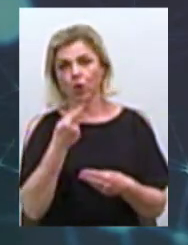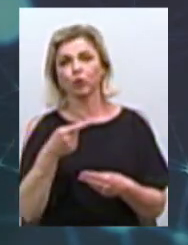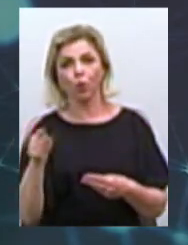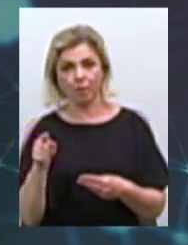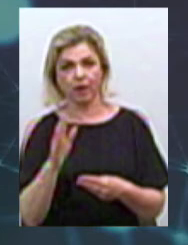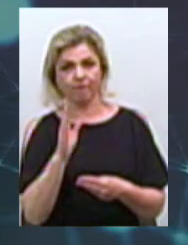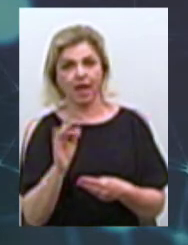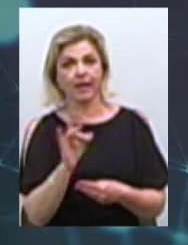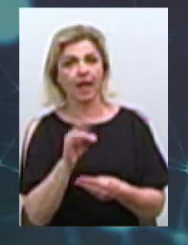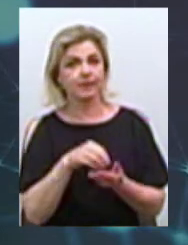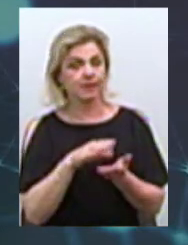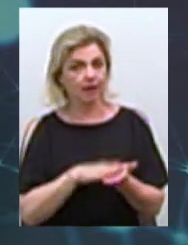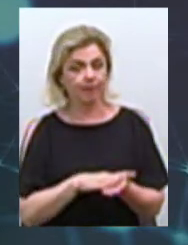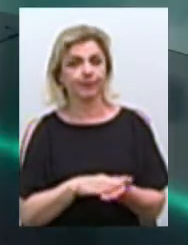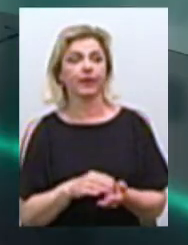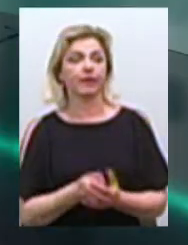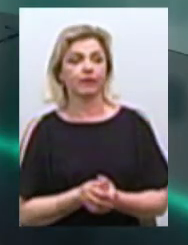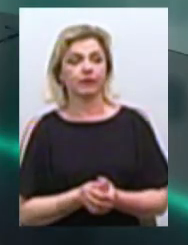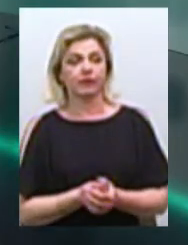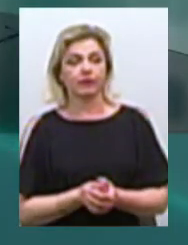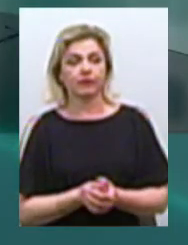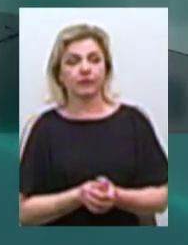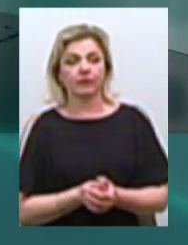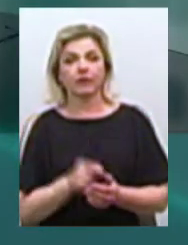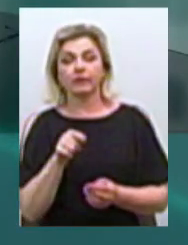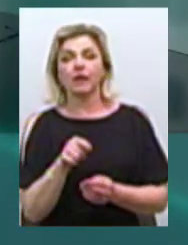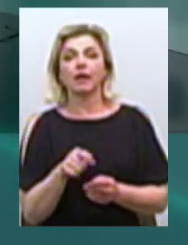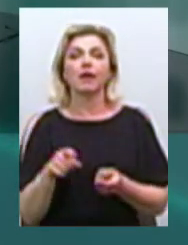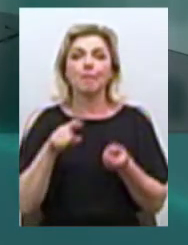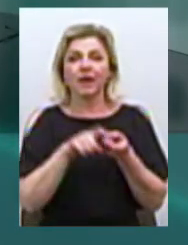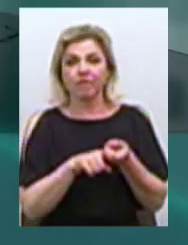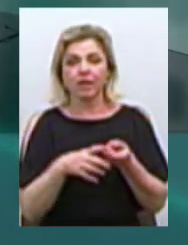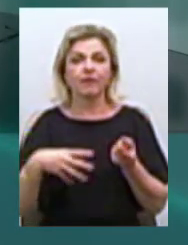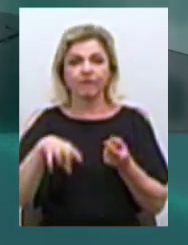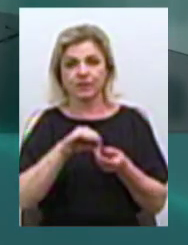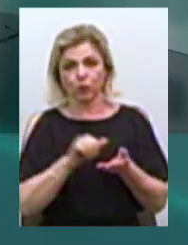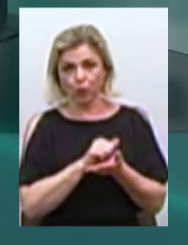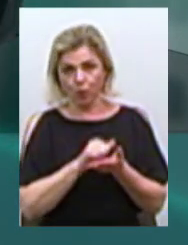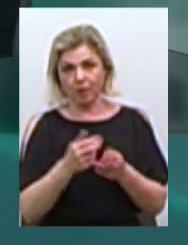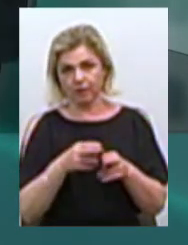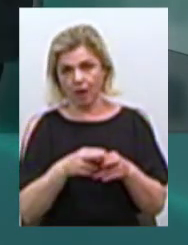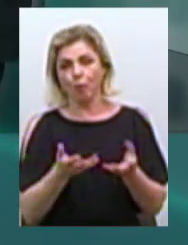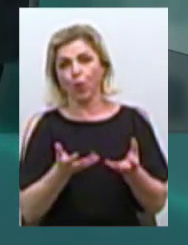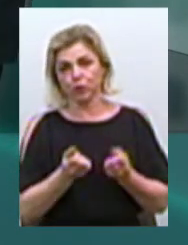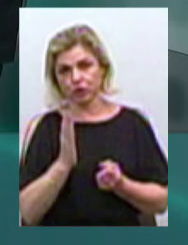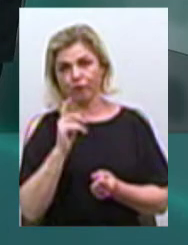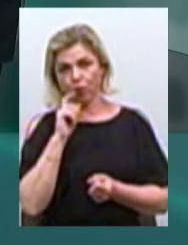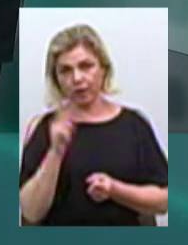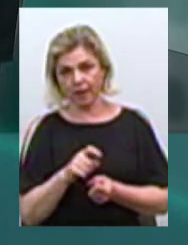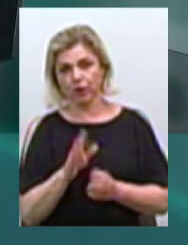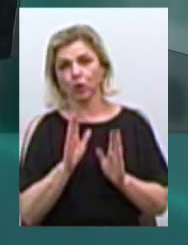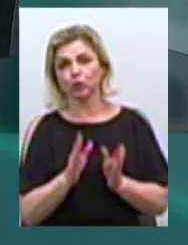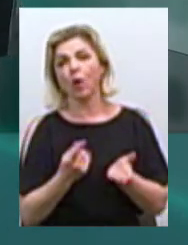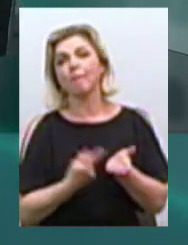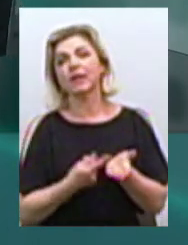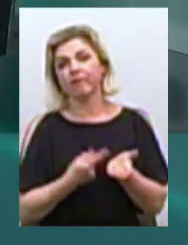реєстру, до якого підв'язуються всі документи, які отримуються в Україні, які підтверджують